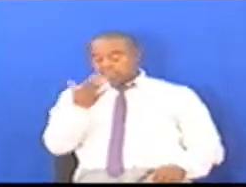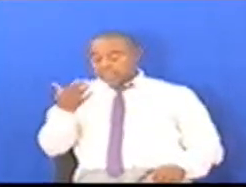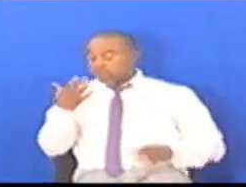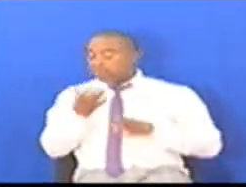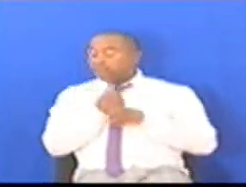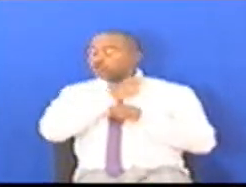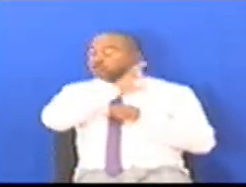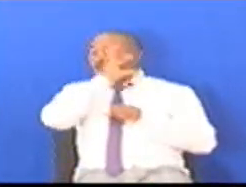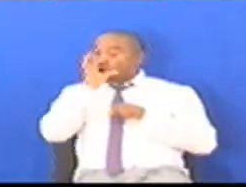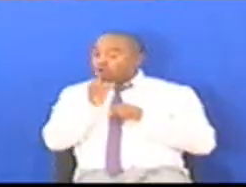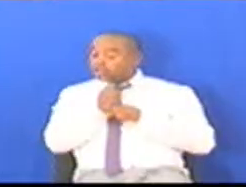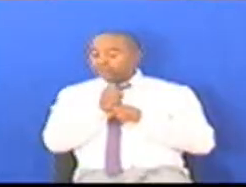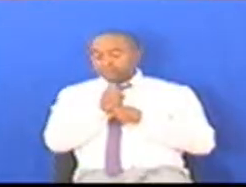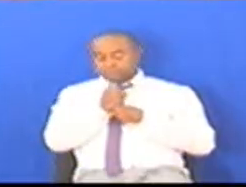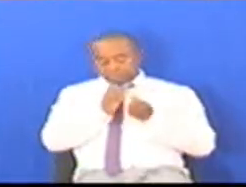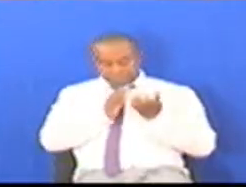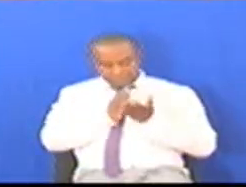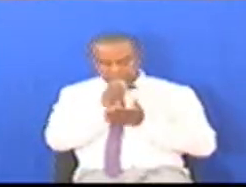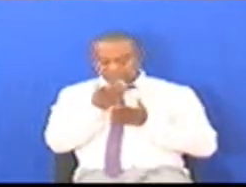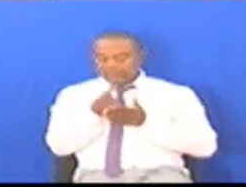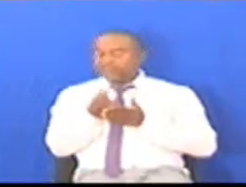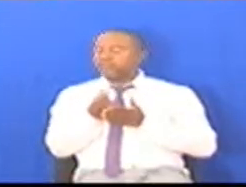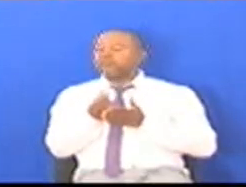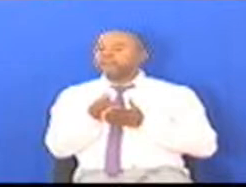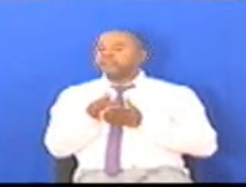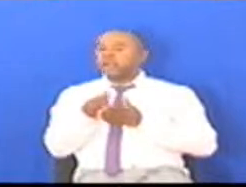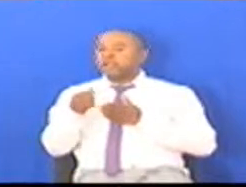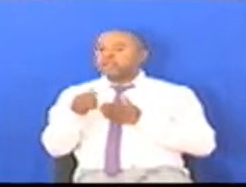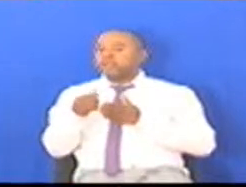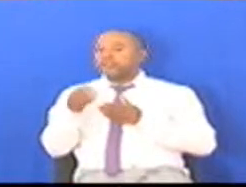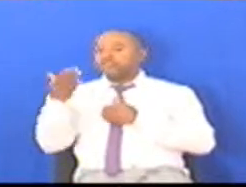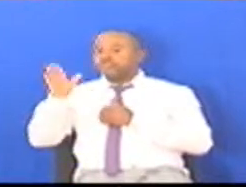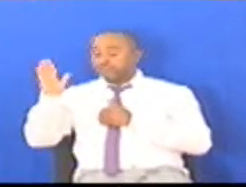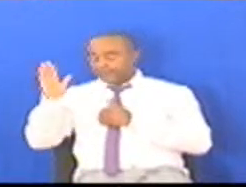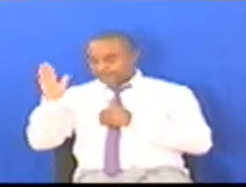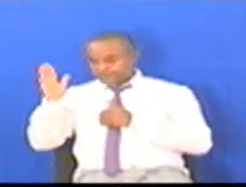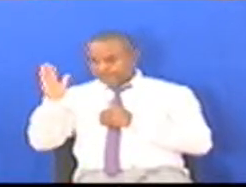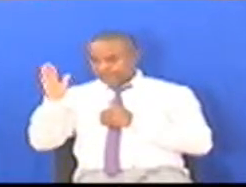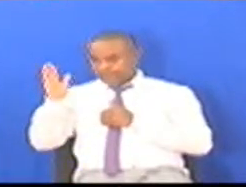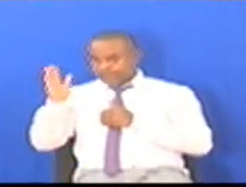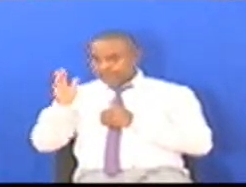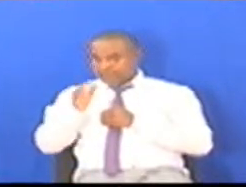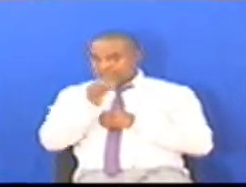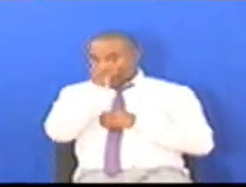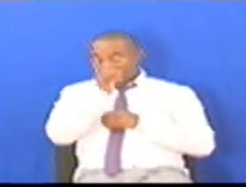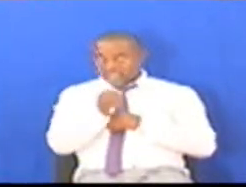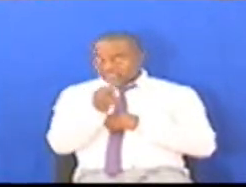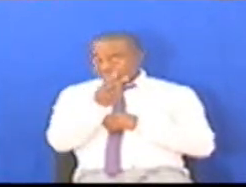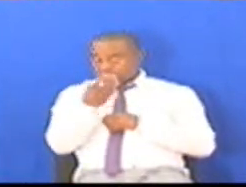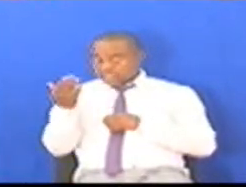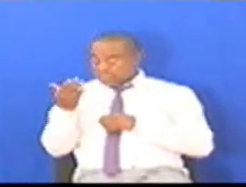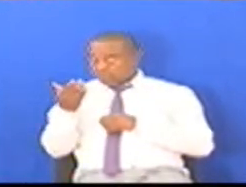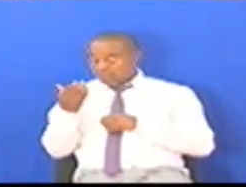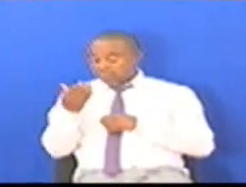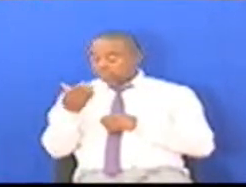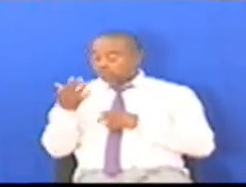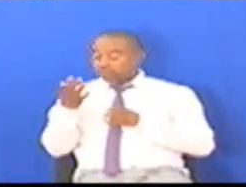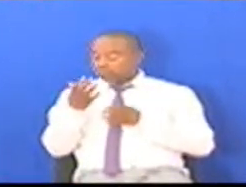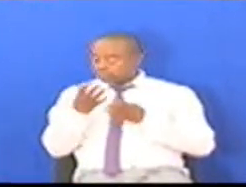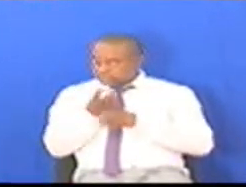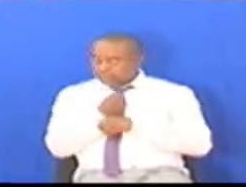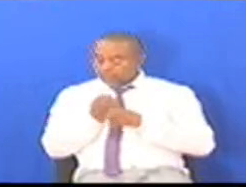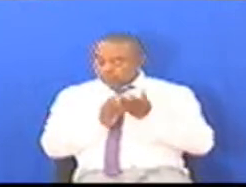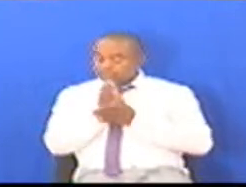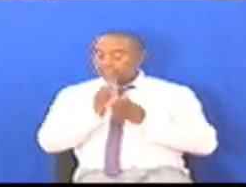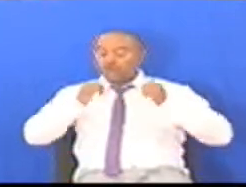Natokana na sekta ya utali Feda za kigeni Asilimia 25 ya feda zote za kigeni Natokana na utali Tumiathirika sana